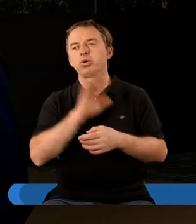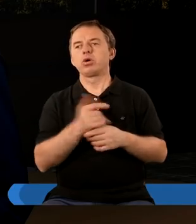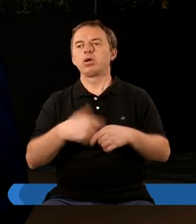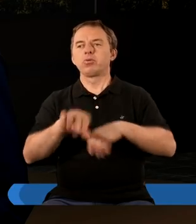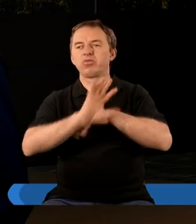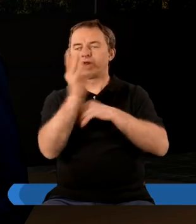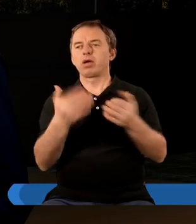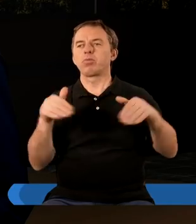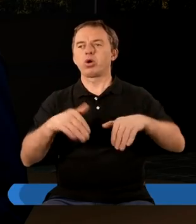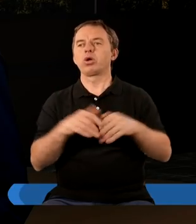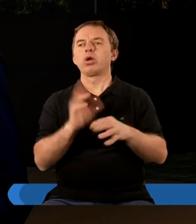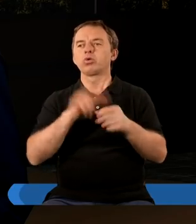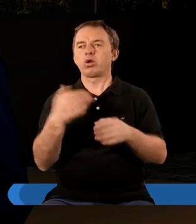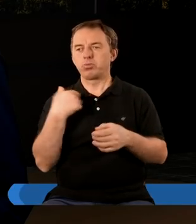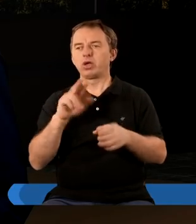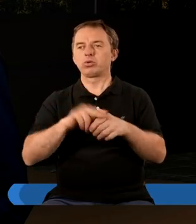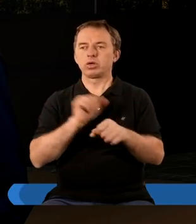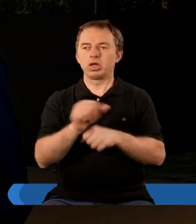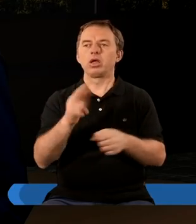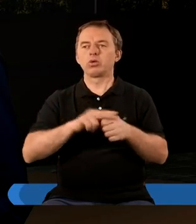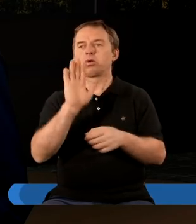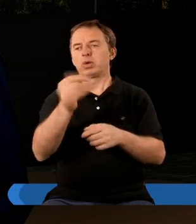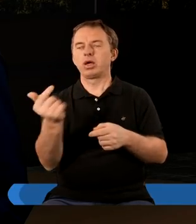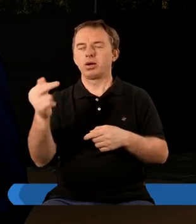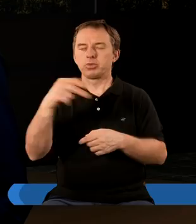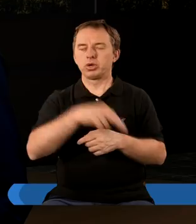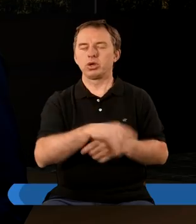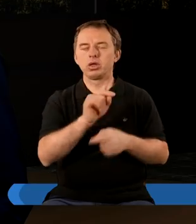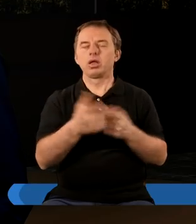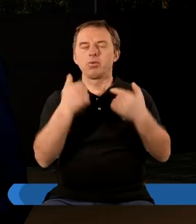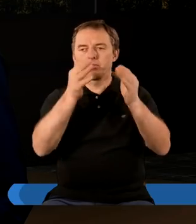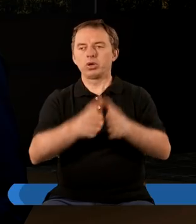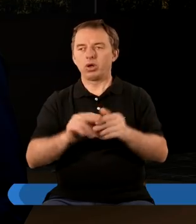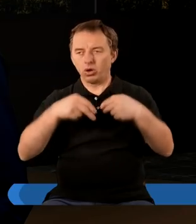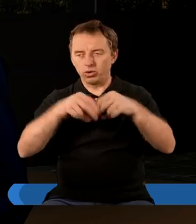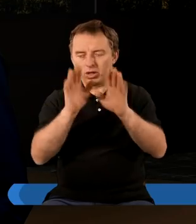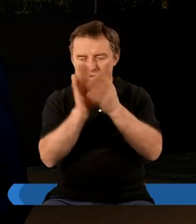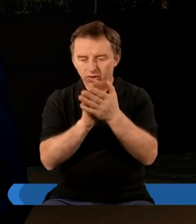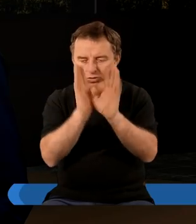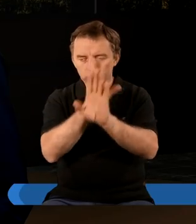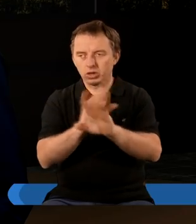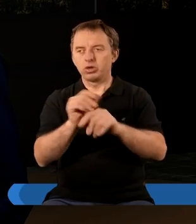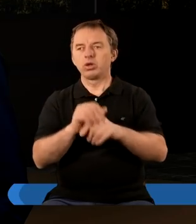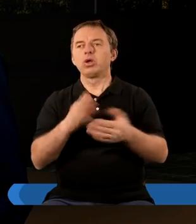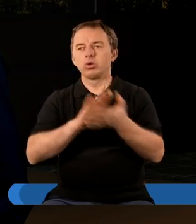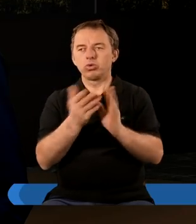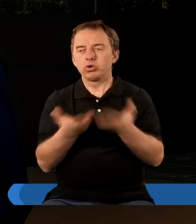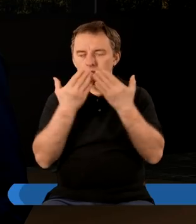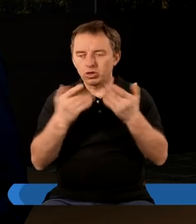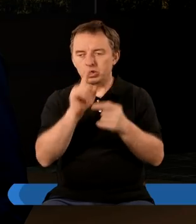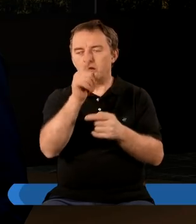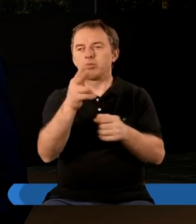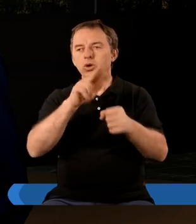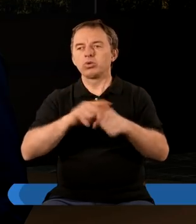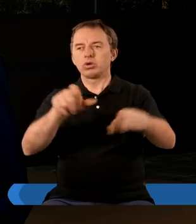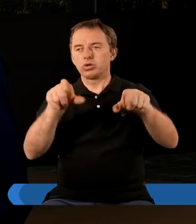jest Pan, Bóg Wszechmogący, który był i który jest i który ma przyjść, a gdy postacie oddadzą chwałę i cześć i złożą dziękczynienie